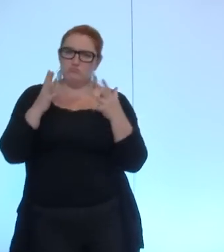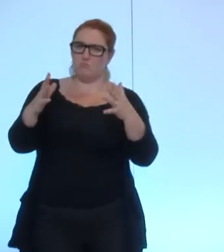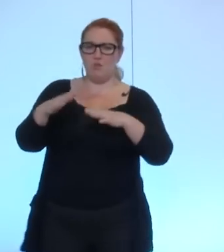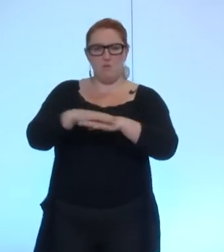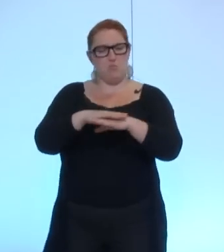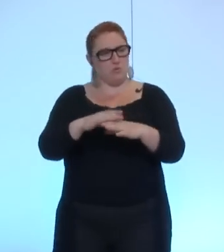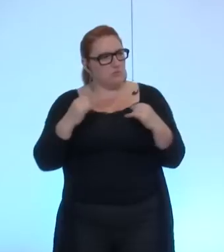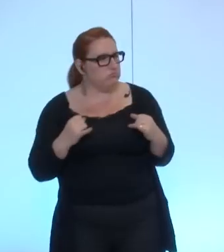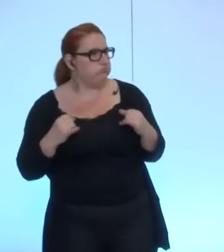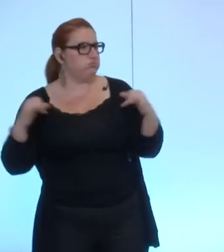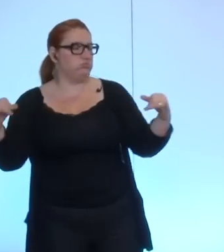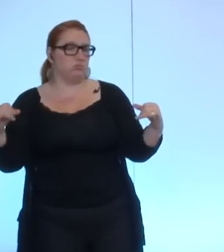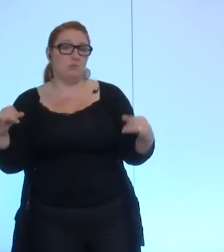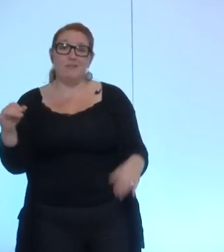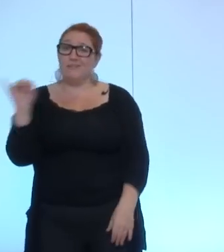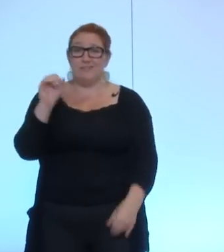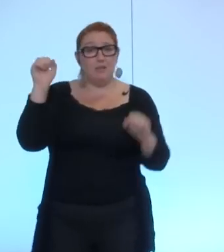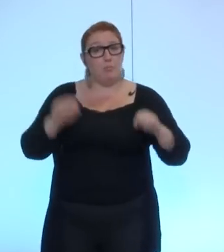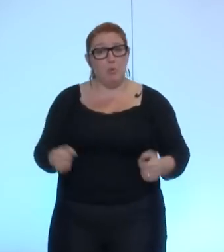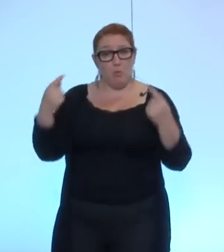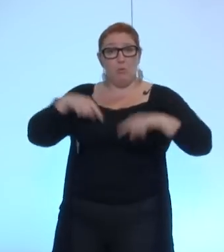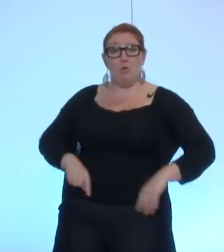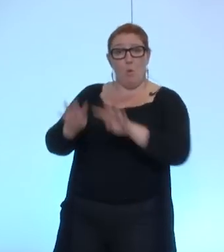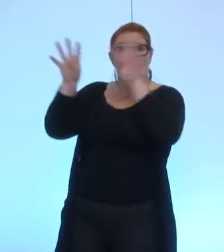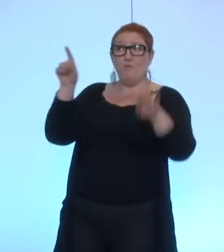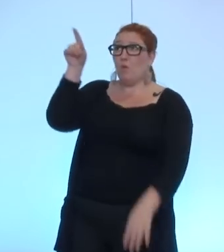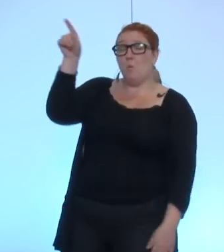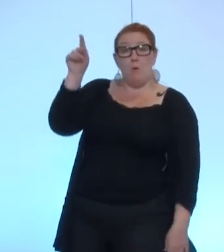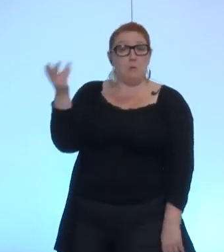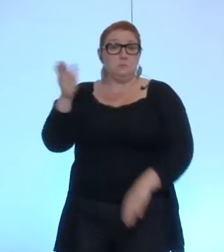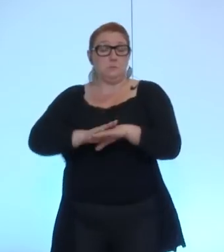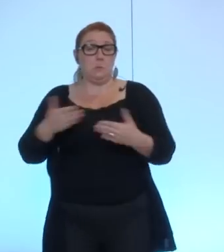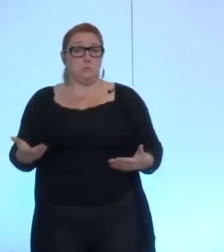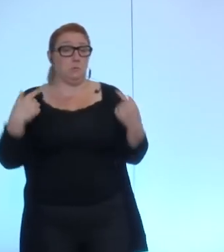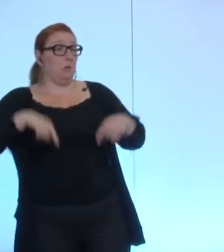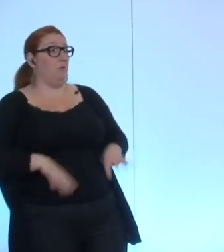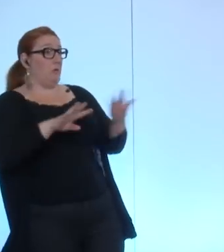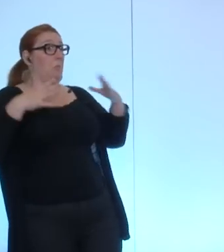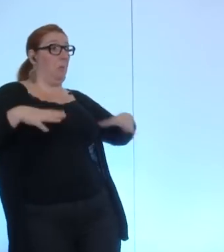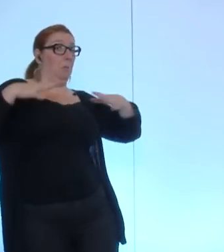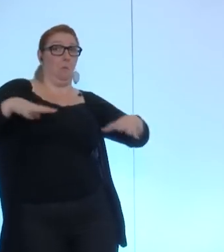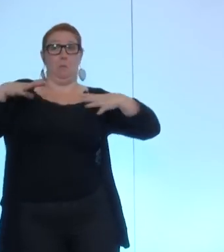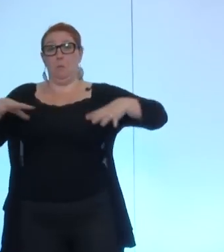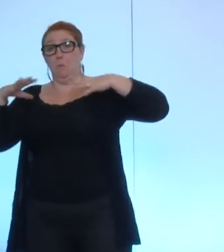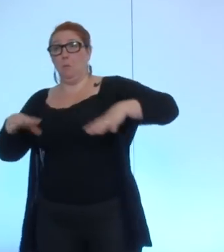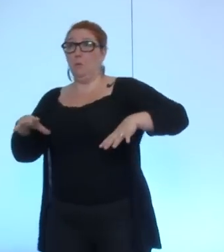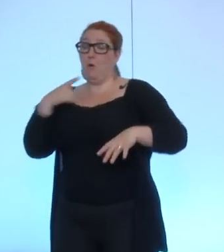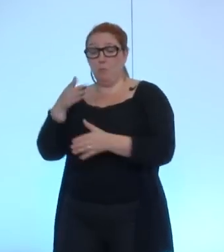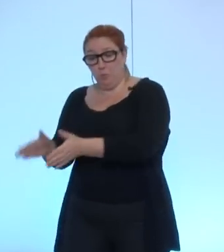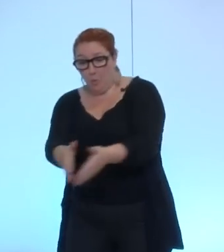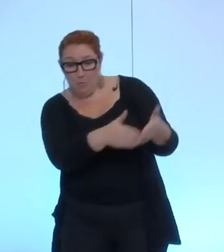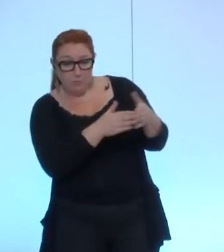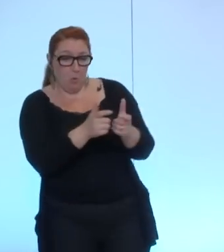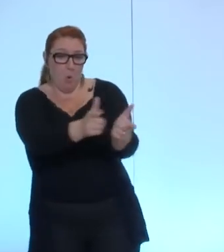gouvernement peut accomplir or ce gouvernement aujourd'hui il se défausse et il demande aux collectivités locales d